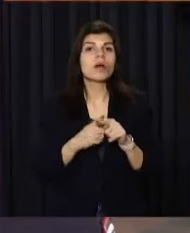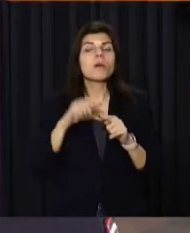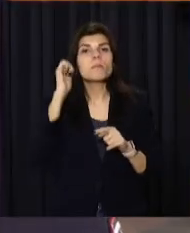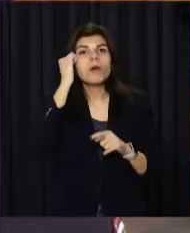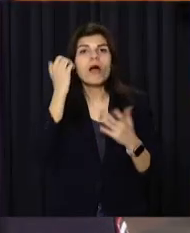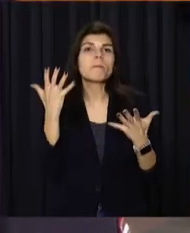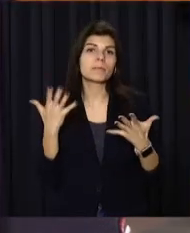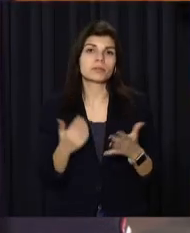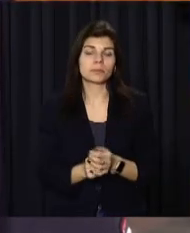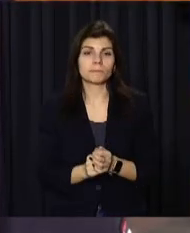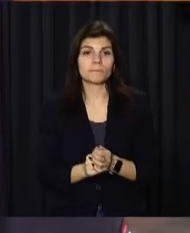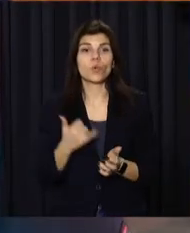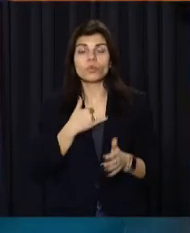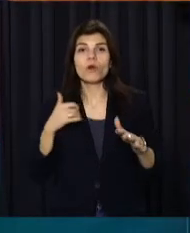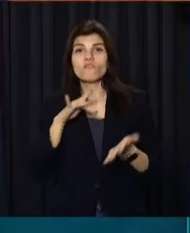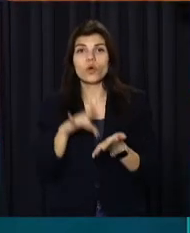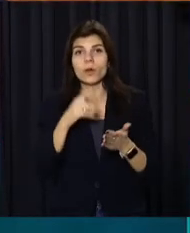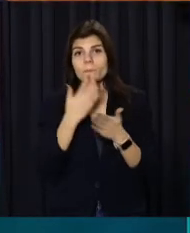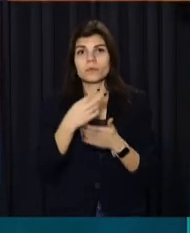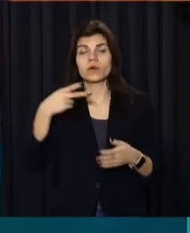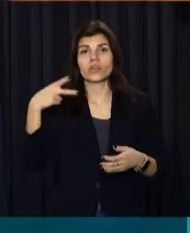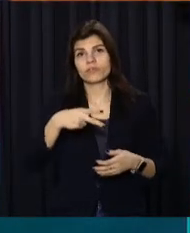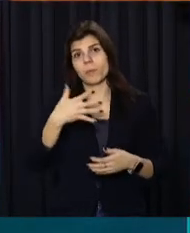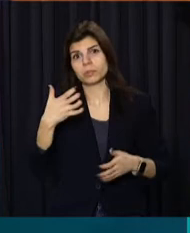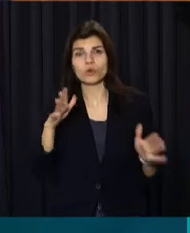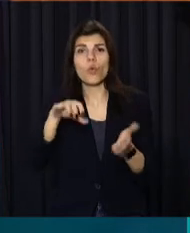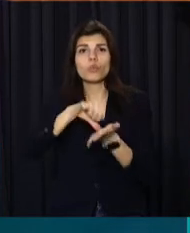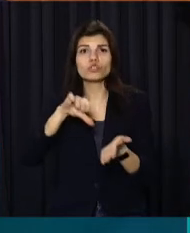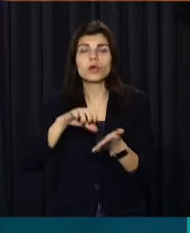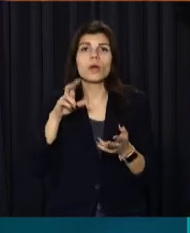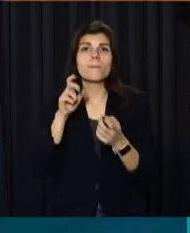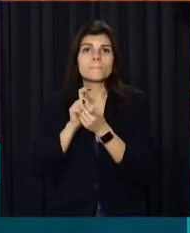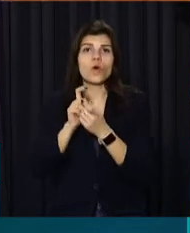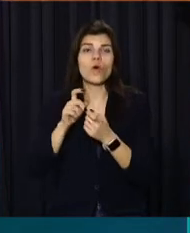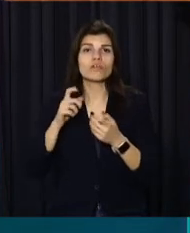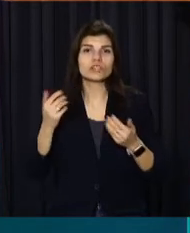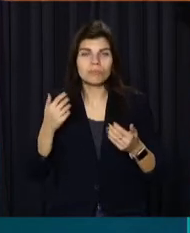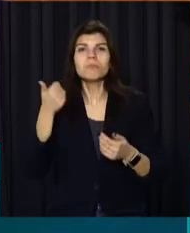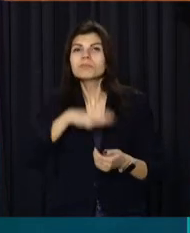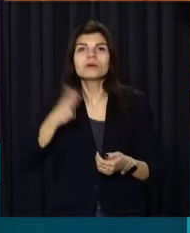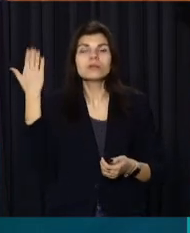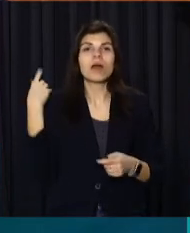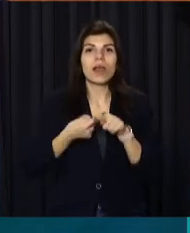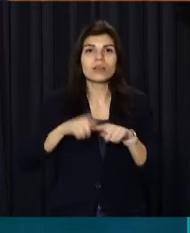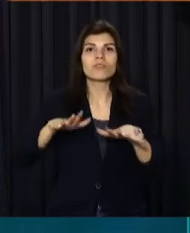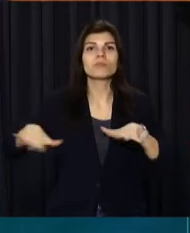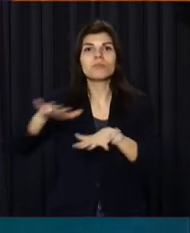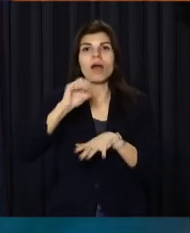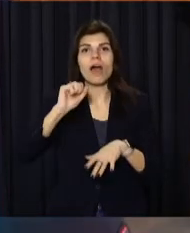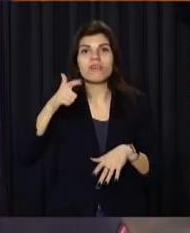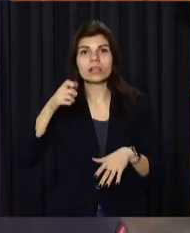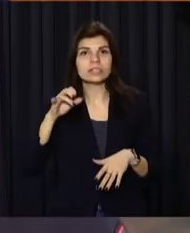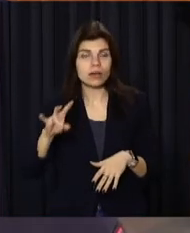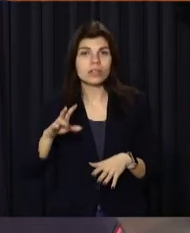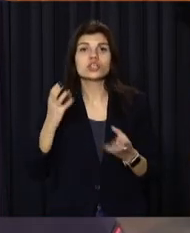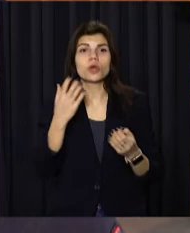У нас в місті проживає більше 2,5 тисячі участників бойових дійсів у Афганистані. Плюс к цьому, у нас проживає около